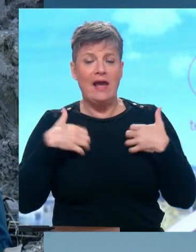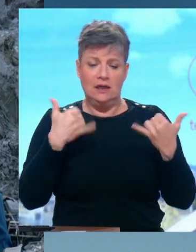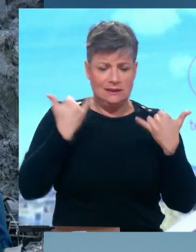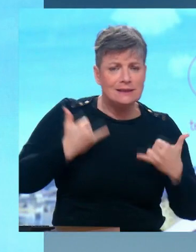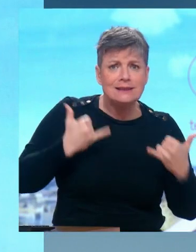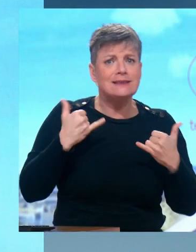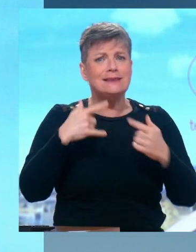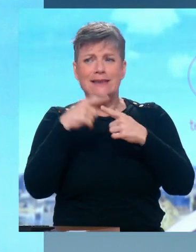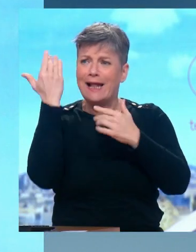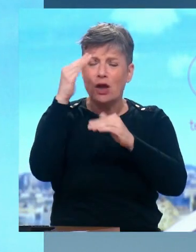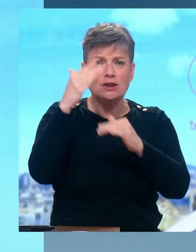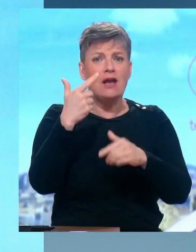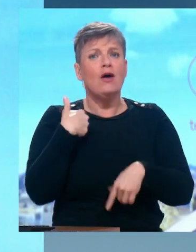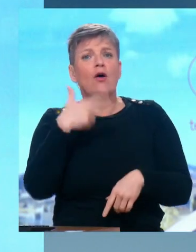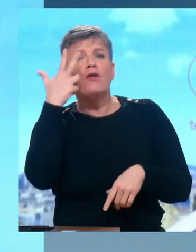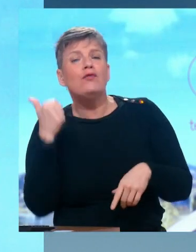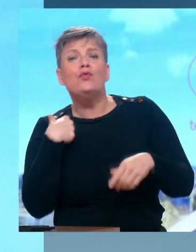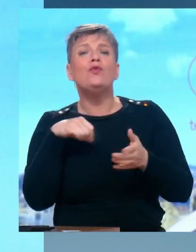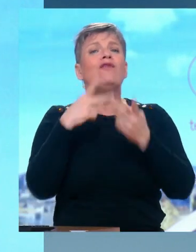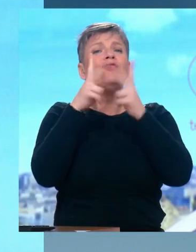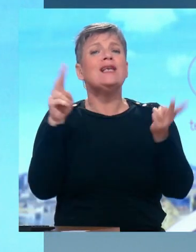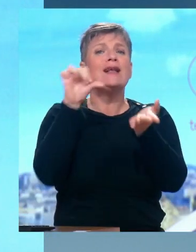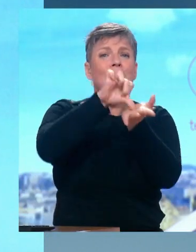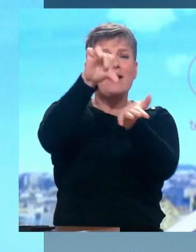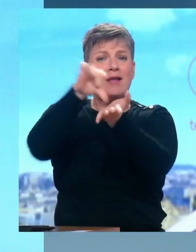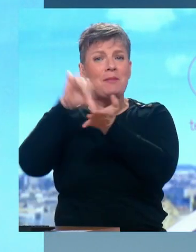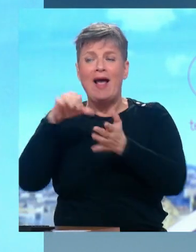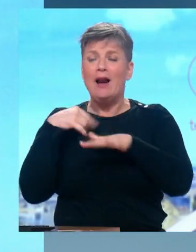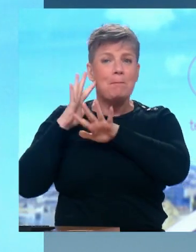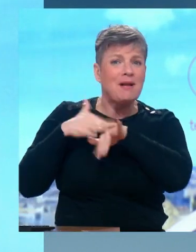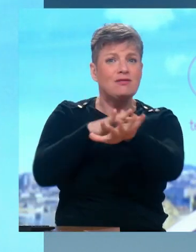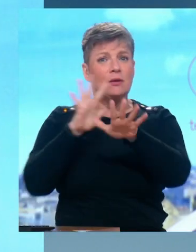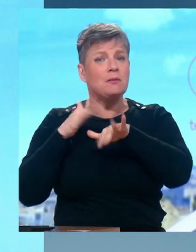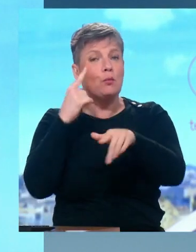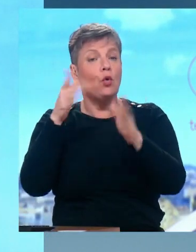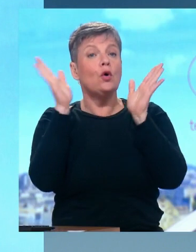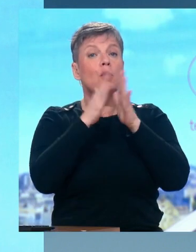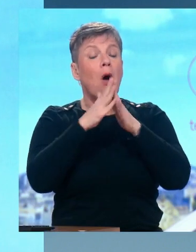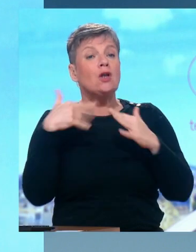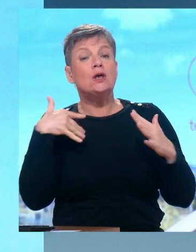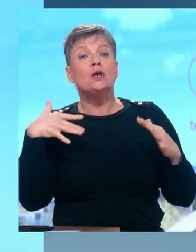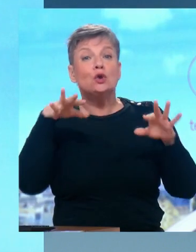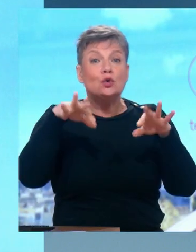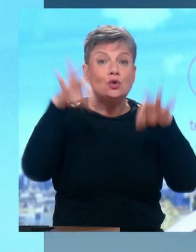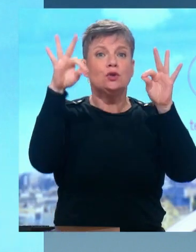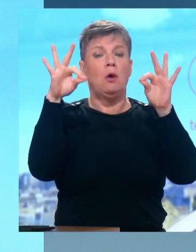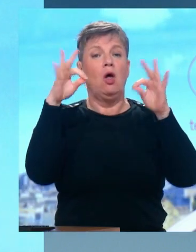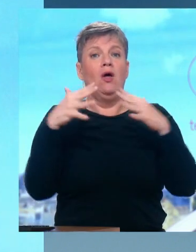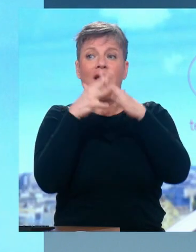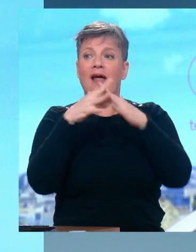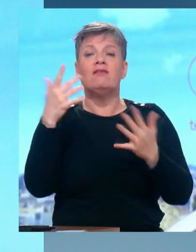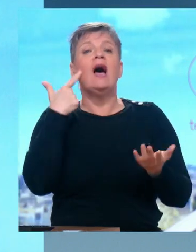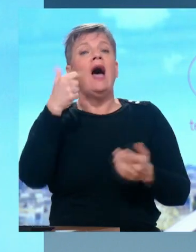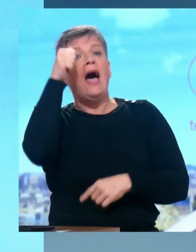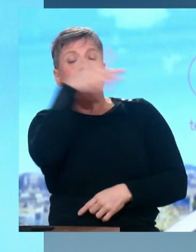l'étranger, voyez toutes ces manifestations dans les capitales pour demander un cessez-le-feu. Voyez les Américains de confession